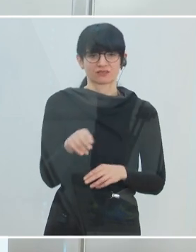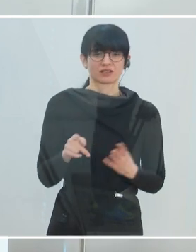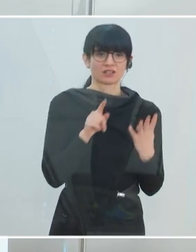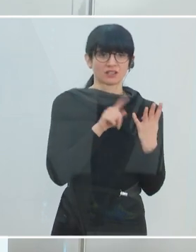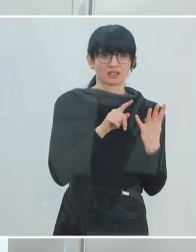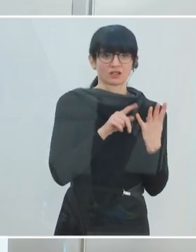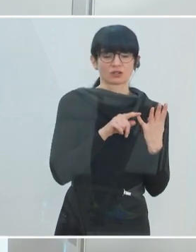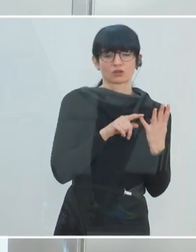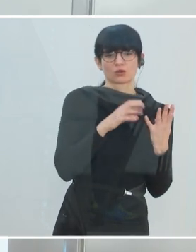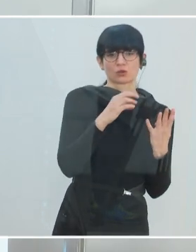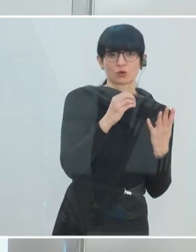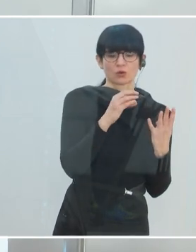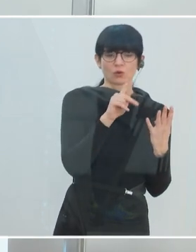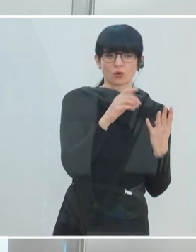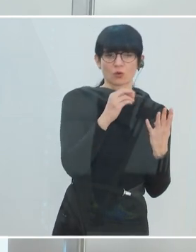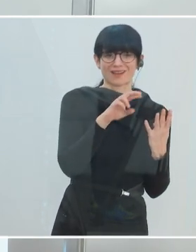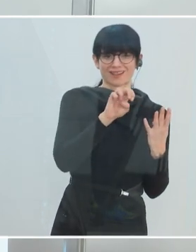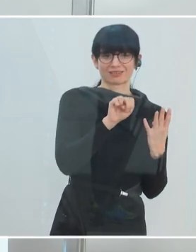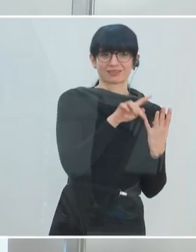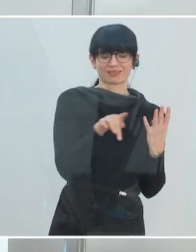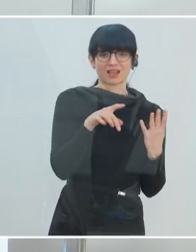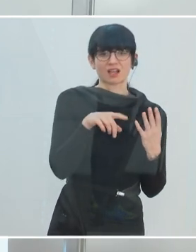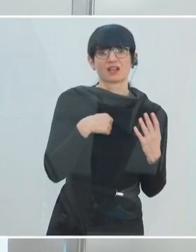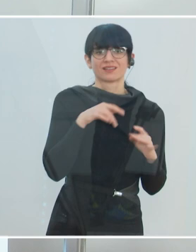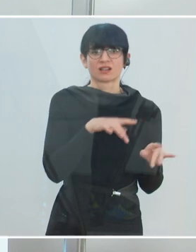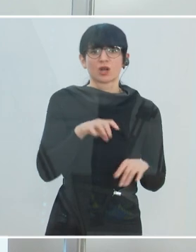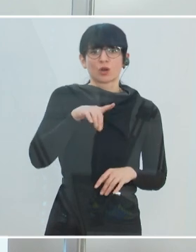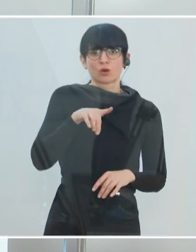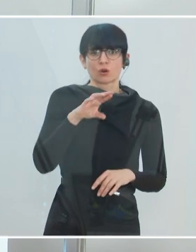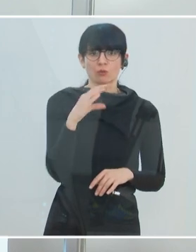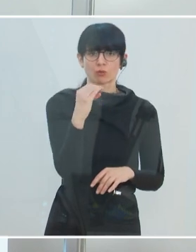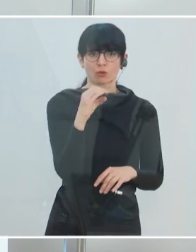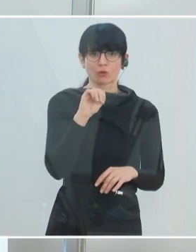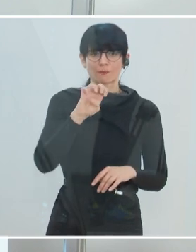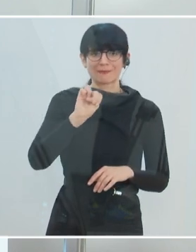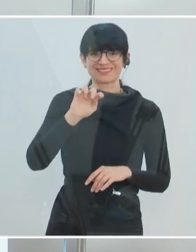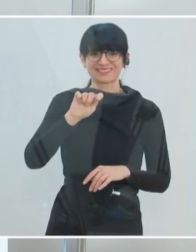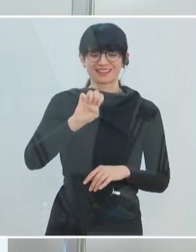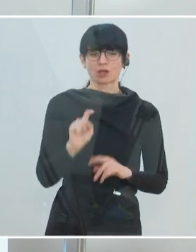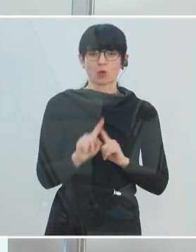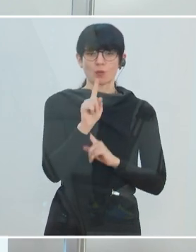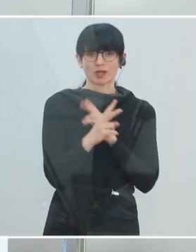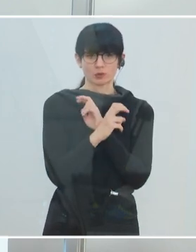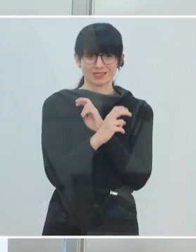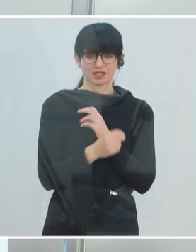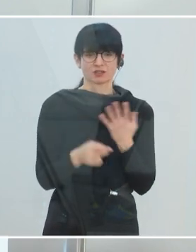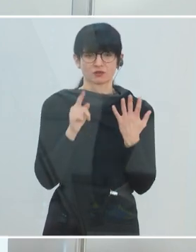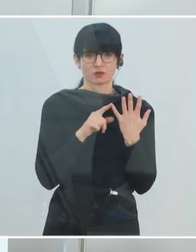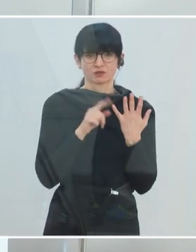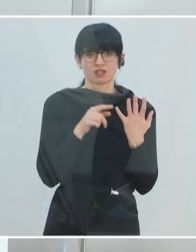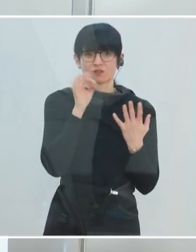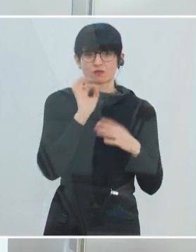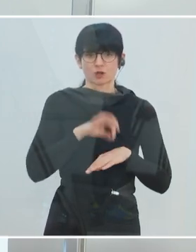Gernot Koren. Er ist von Brumente Oberösterreich. Wir haben fünftens die Frau